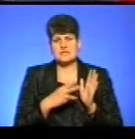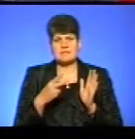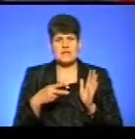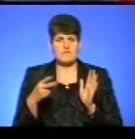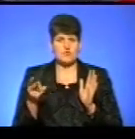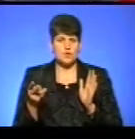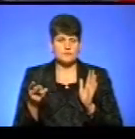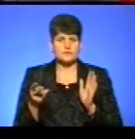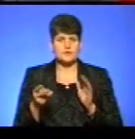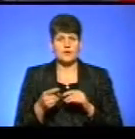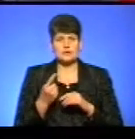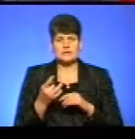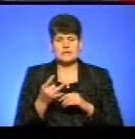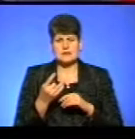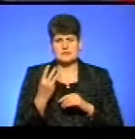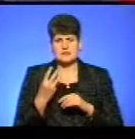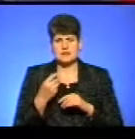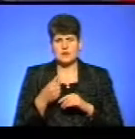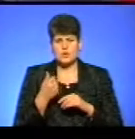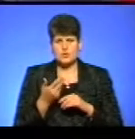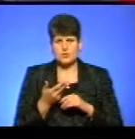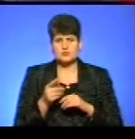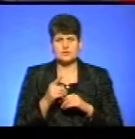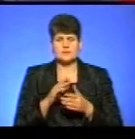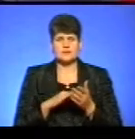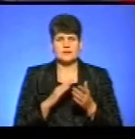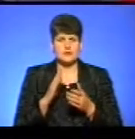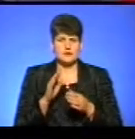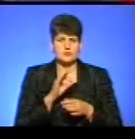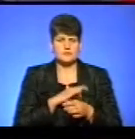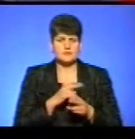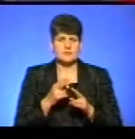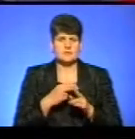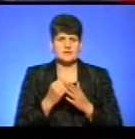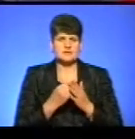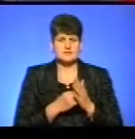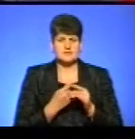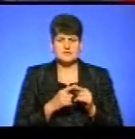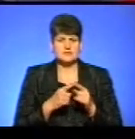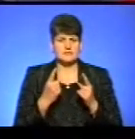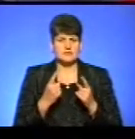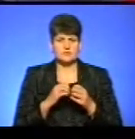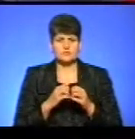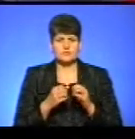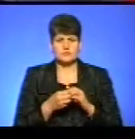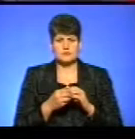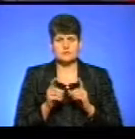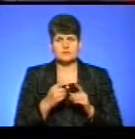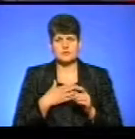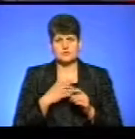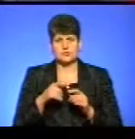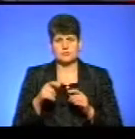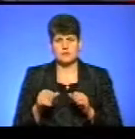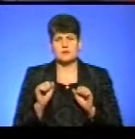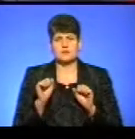раз на три роки, заради того, щоб далі користуватися безвізом. Я не думаю, що це буде суттєвою перешкодою для того, щоб наші громадяни